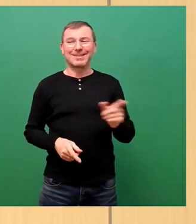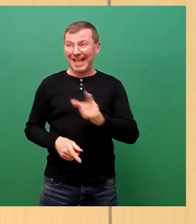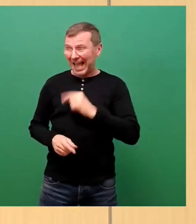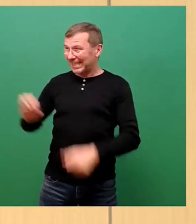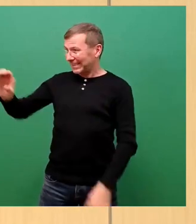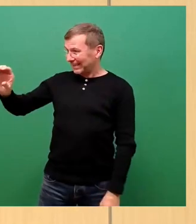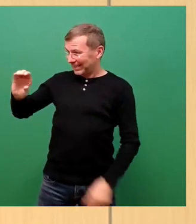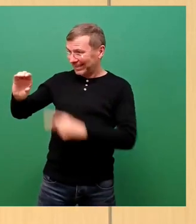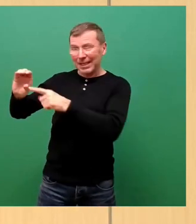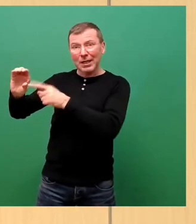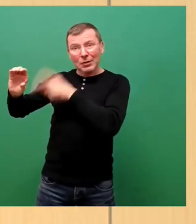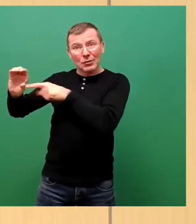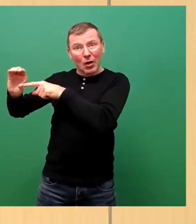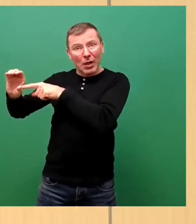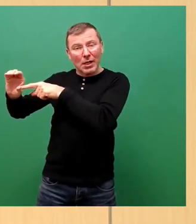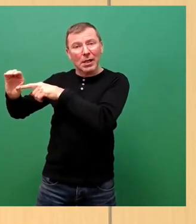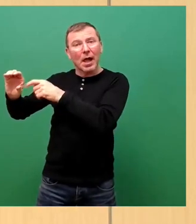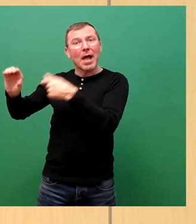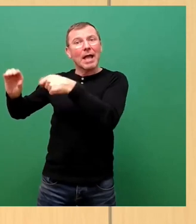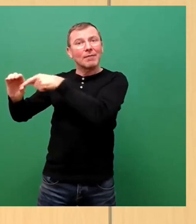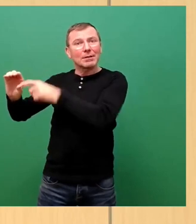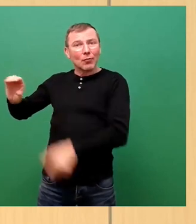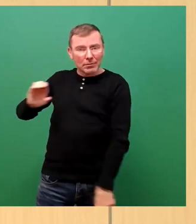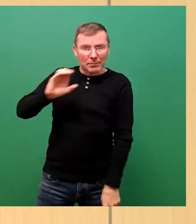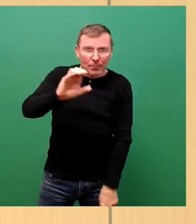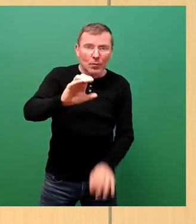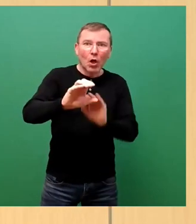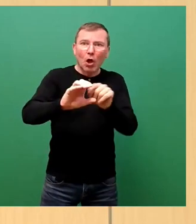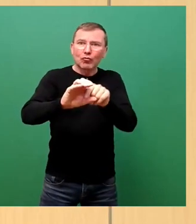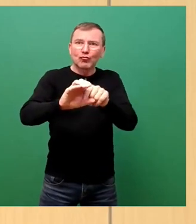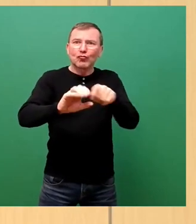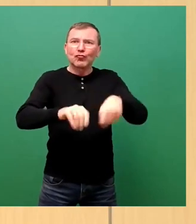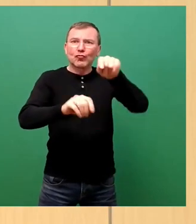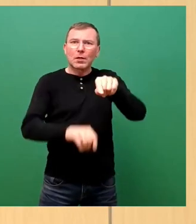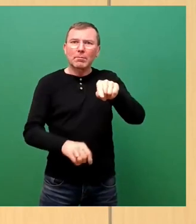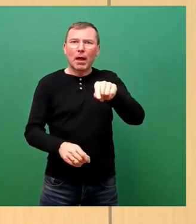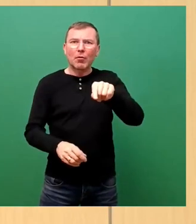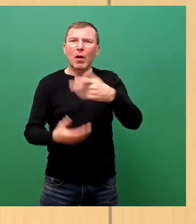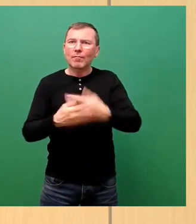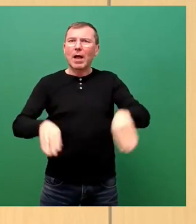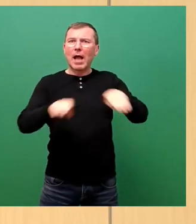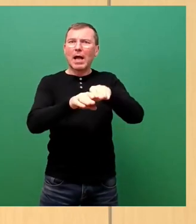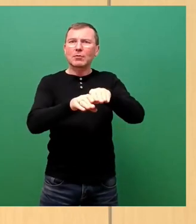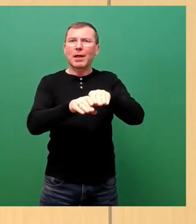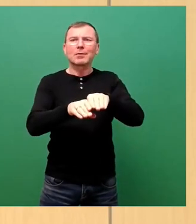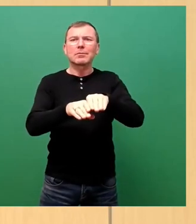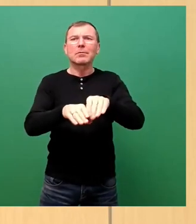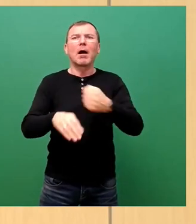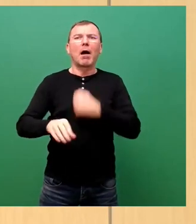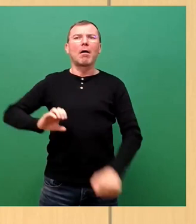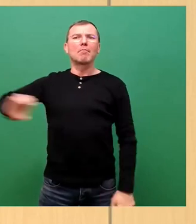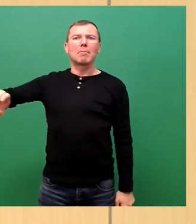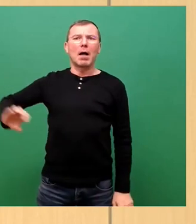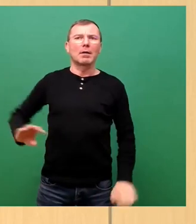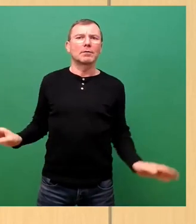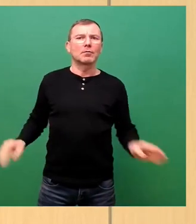jetzigen kooperativen Baulandmodell der Investor der Stadt geben würde, in Form einer Kompensation, er behalten darf. So, das